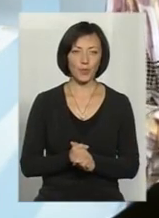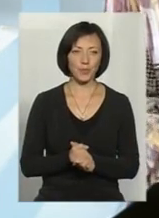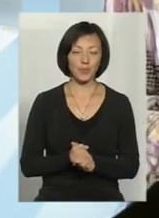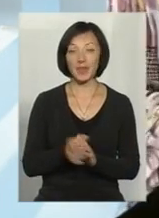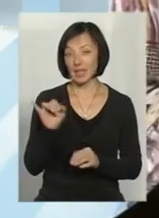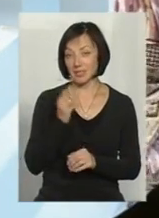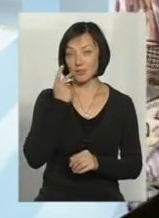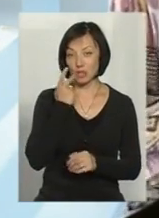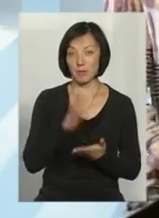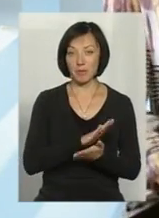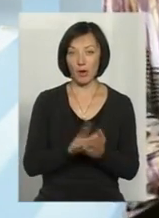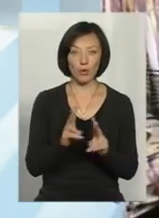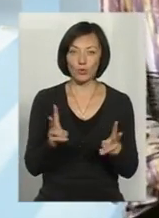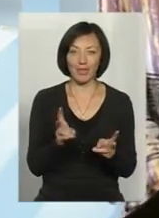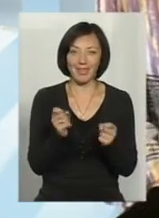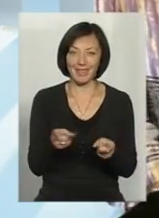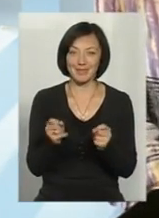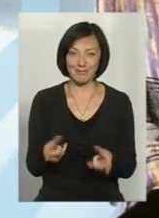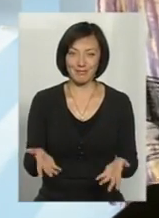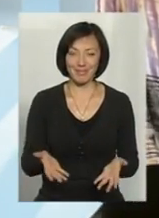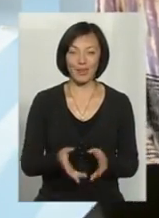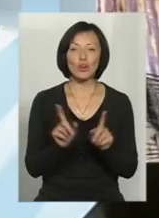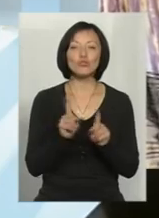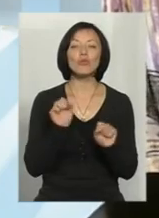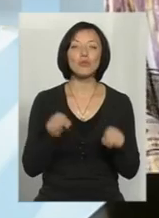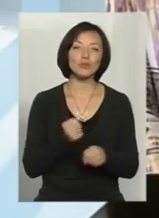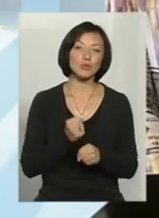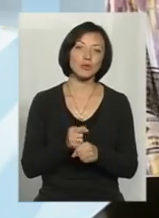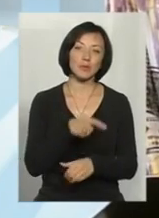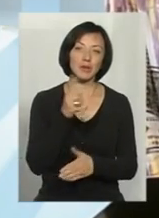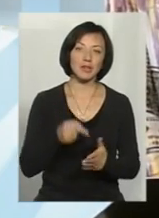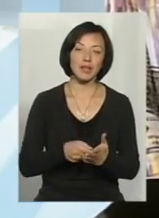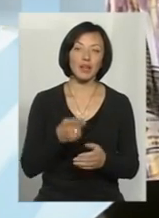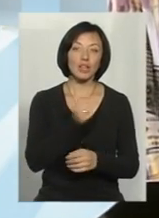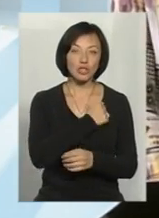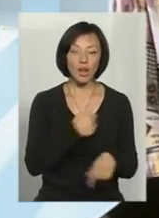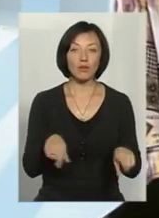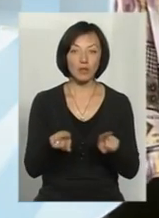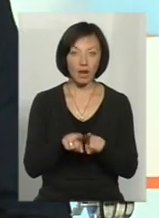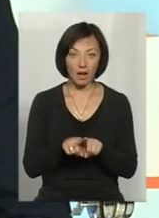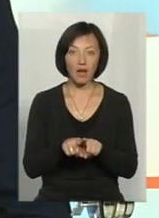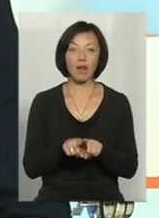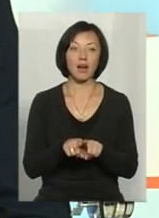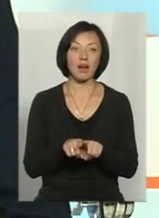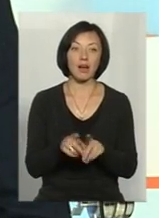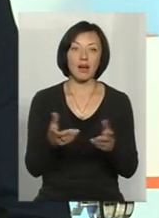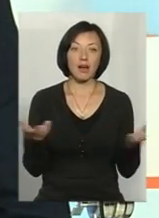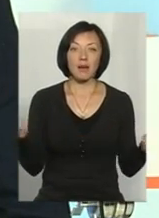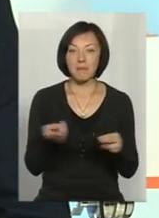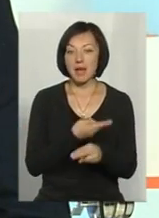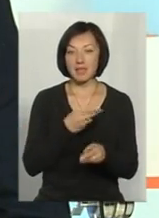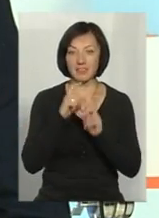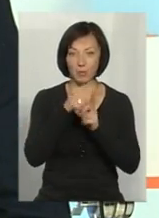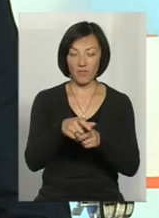і зазвичай прибирають ті, хто не смітить. Що можемо зробити? Ну, от, на жаль, от така риторична ситуація.